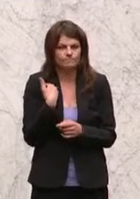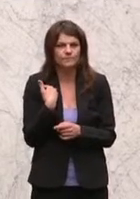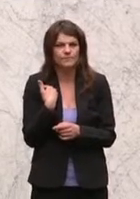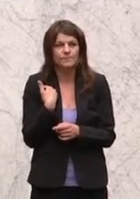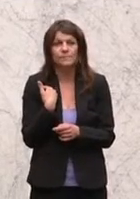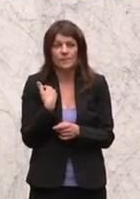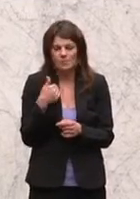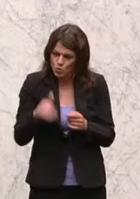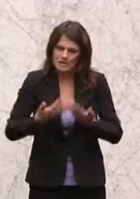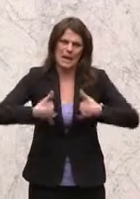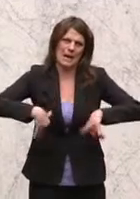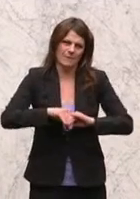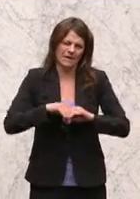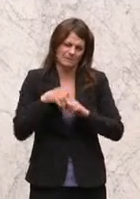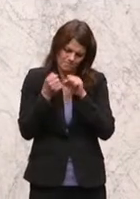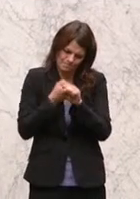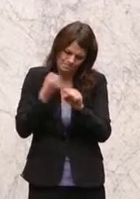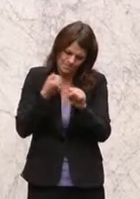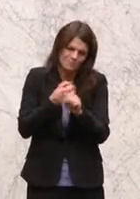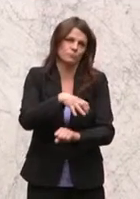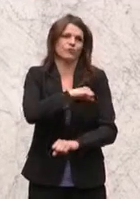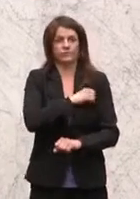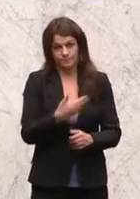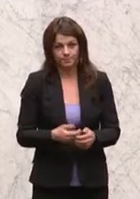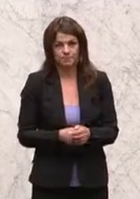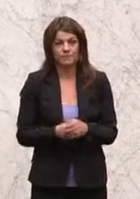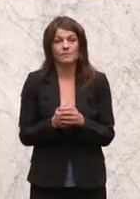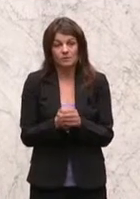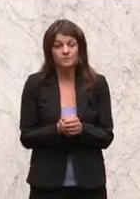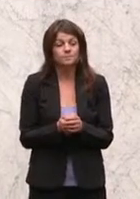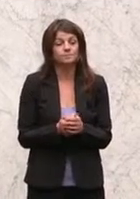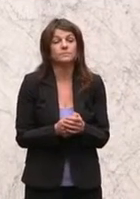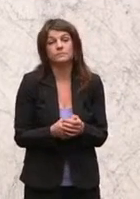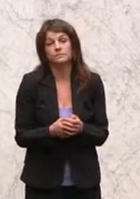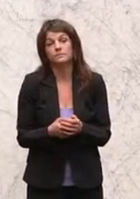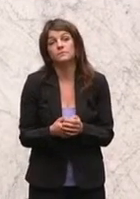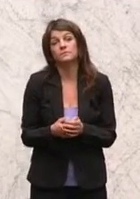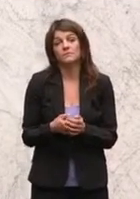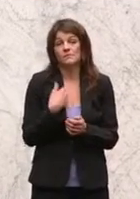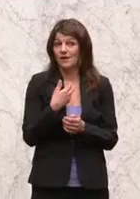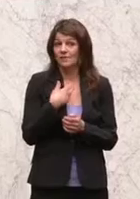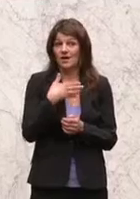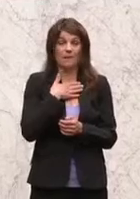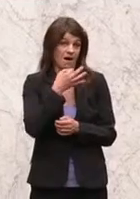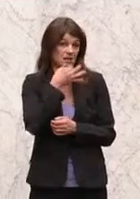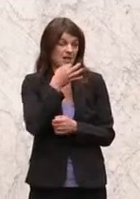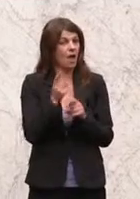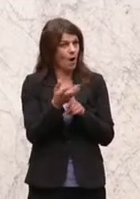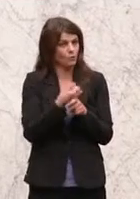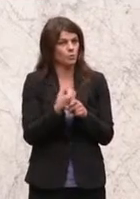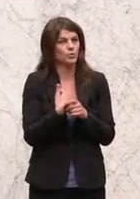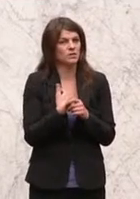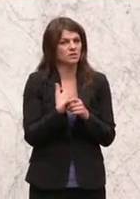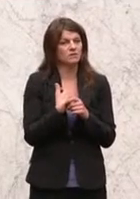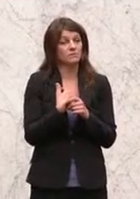wir es wohl gemeinsam dann schaffen. So, ich will meine Rede auch dazu nutzen, aus